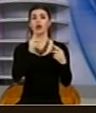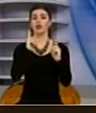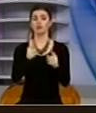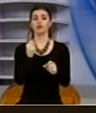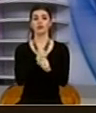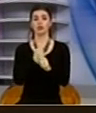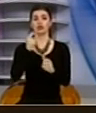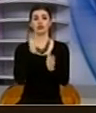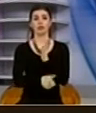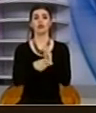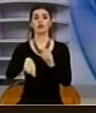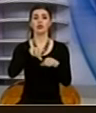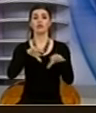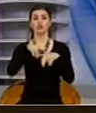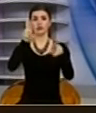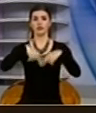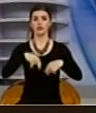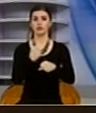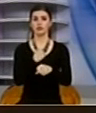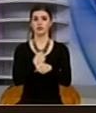vepruar urgentisht që këta puntorit të kësajhen e pun.